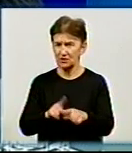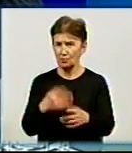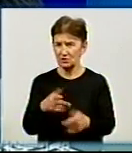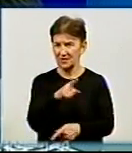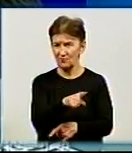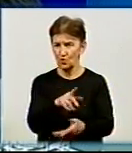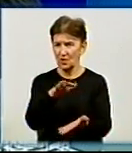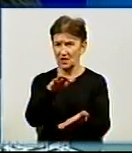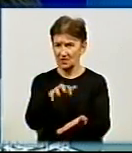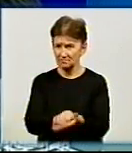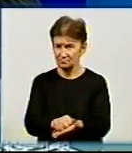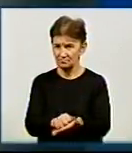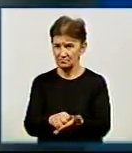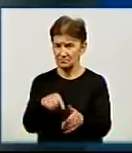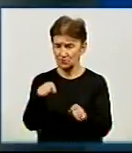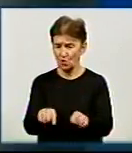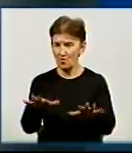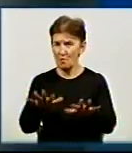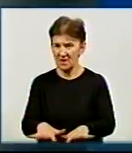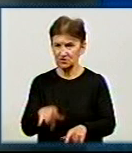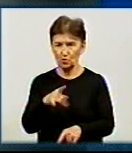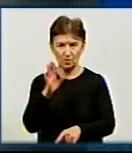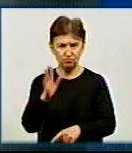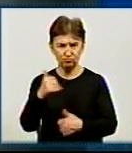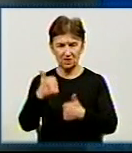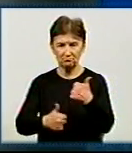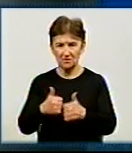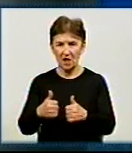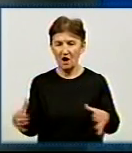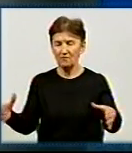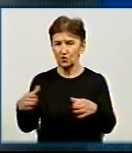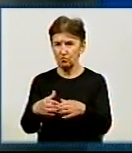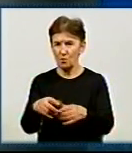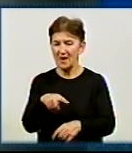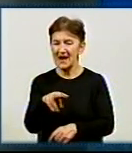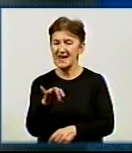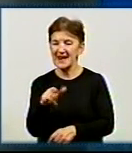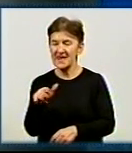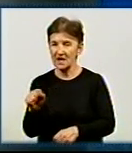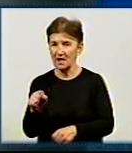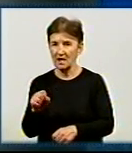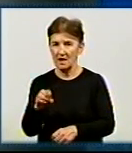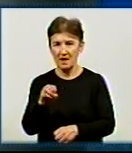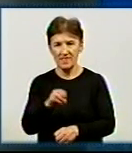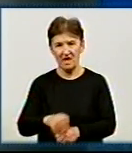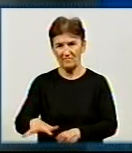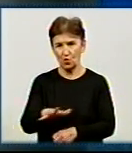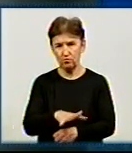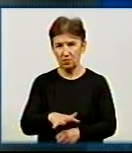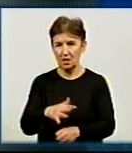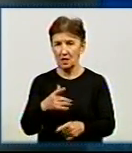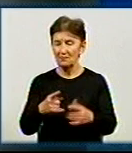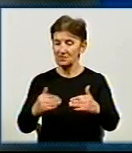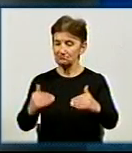команда посідає, залишається на цьому місці, команда буде грати в груповому турнірі Ліги Європи. А якби залишилася на другій позиції, так, як